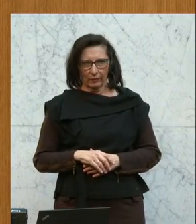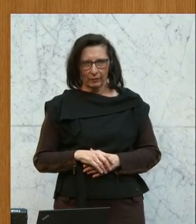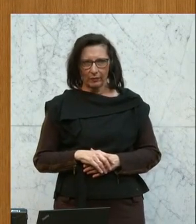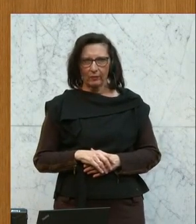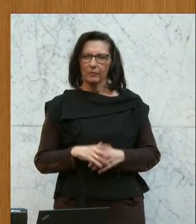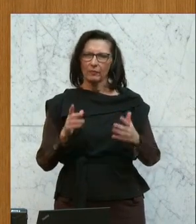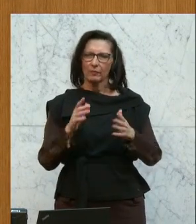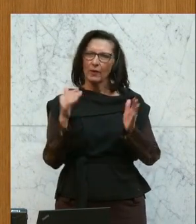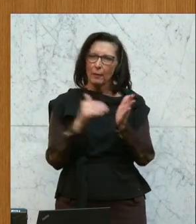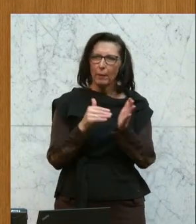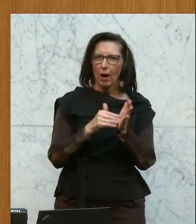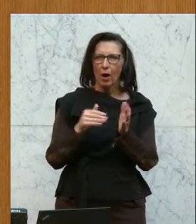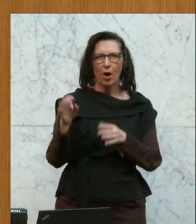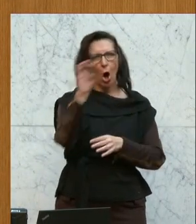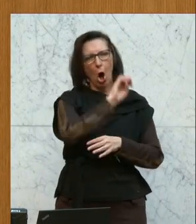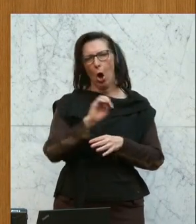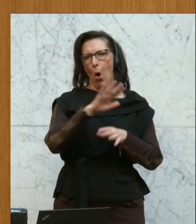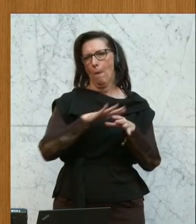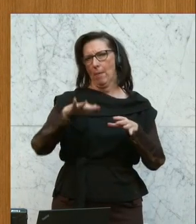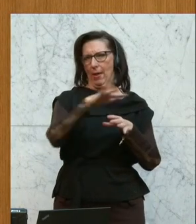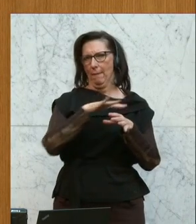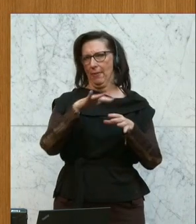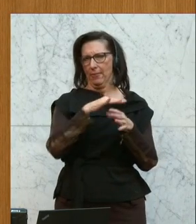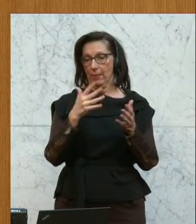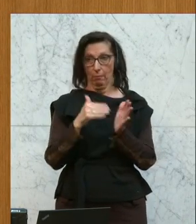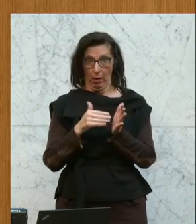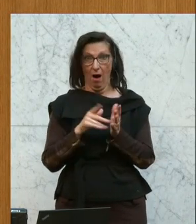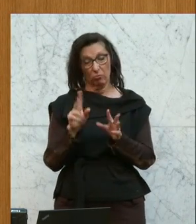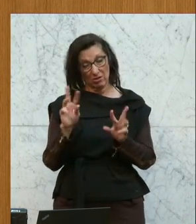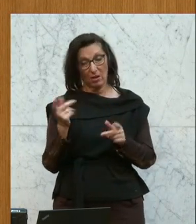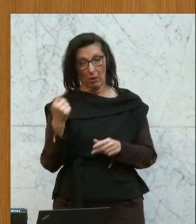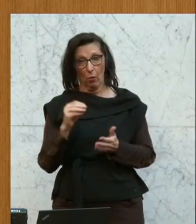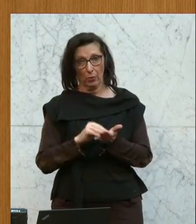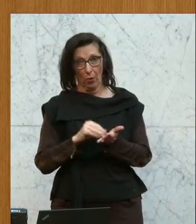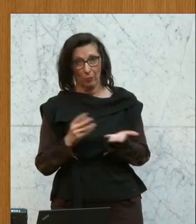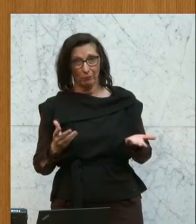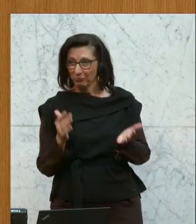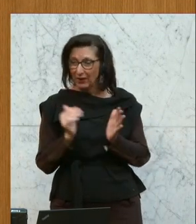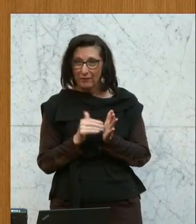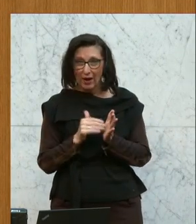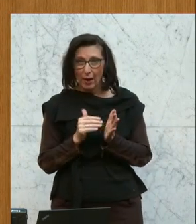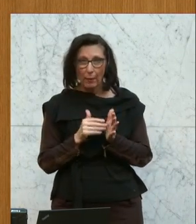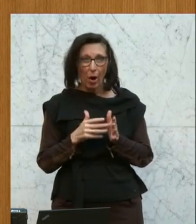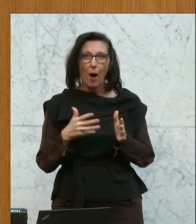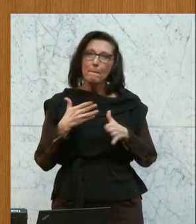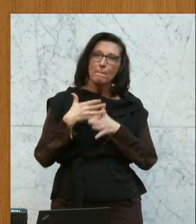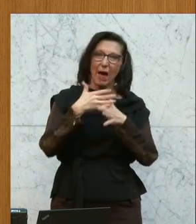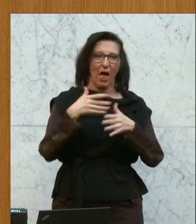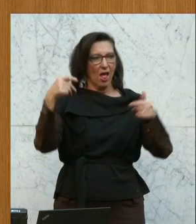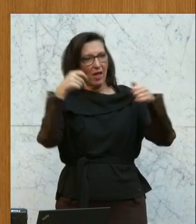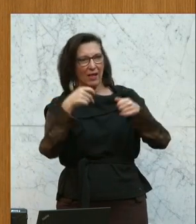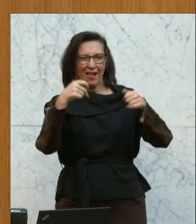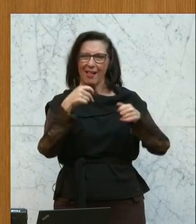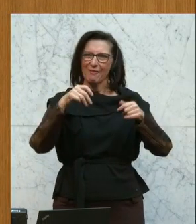Wir brauchen auf europäischer Ebene dazu, und auch das wird das Thema sein, Veränderungen im Beihilfenrecht. Die